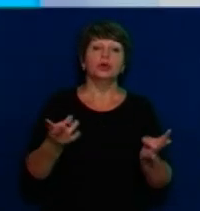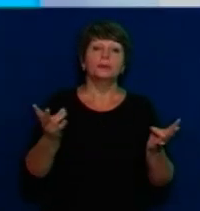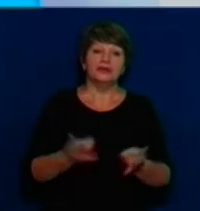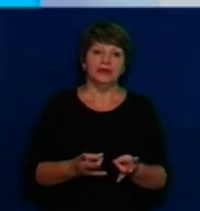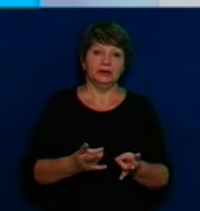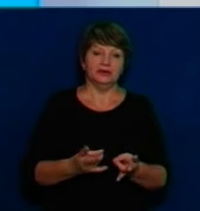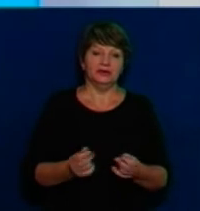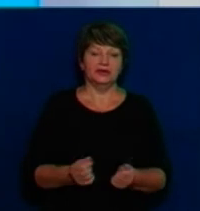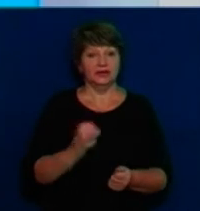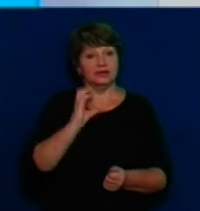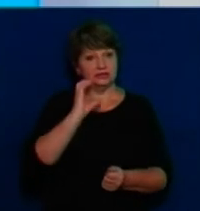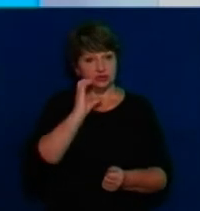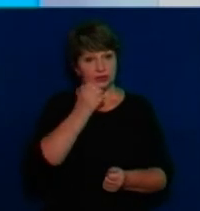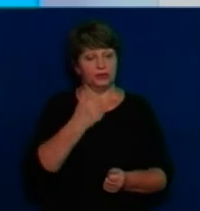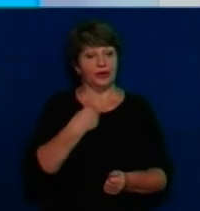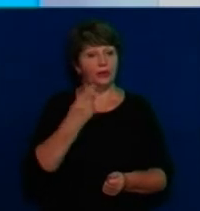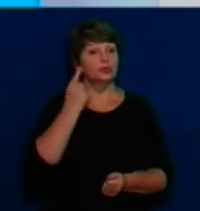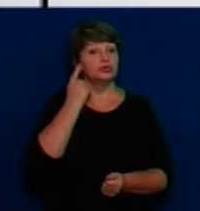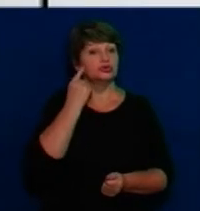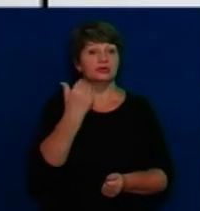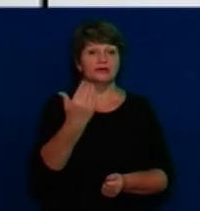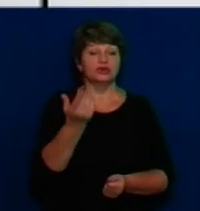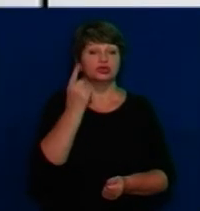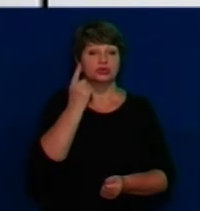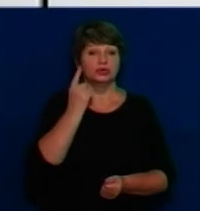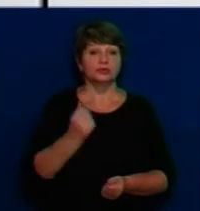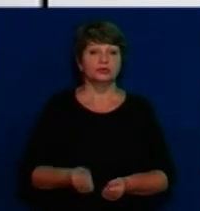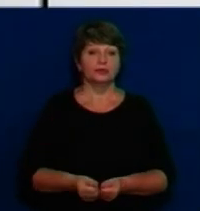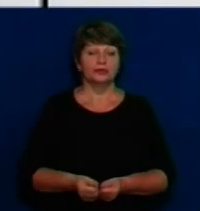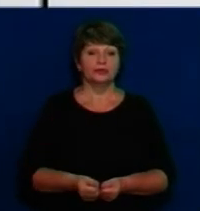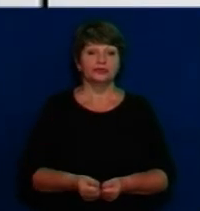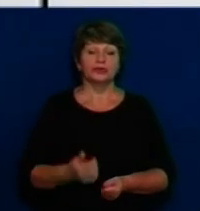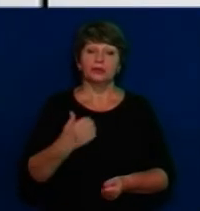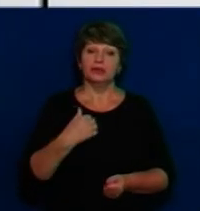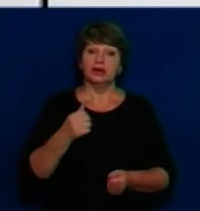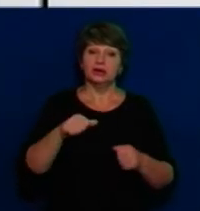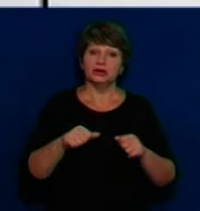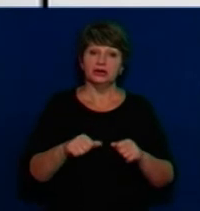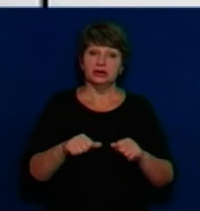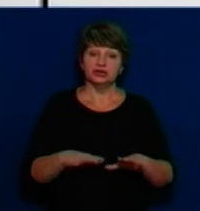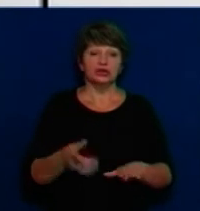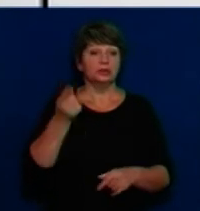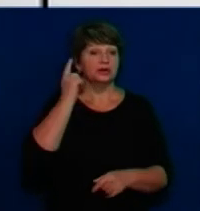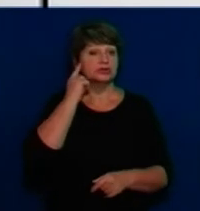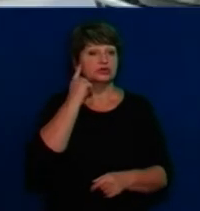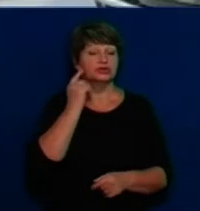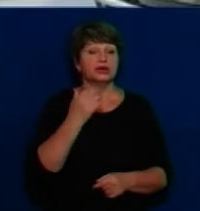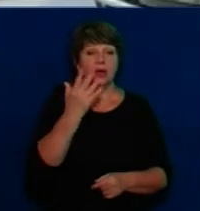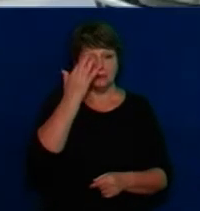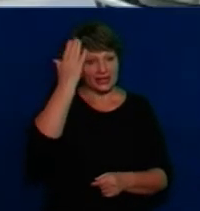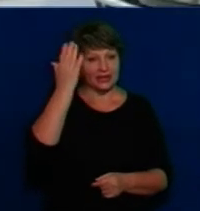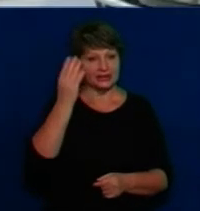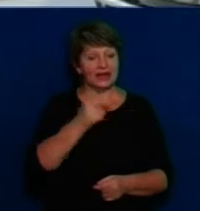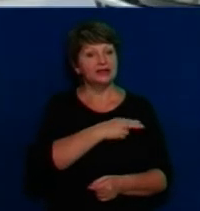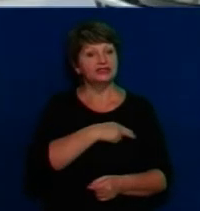є доцільними. Я почула вашу думку, а ми вирішили дізнатися думку самих депутатів. Двох з них нам далося записати.